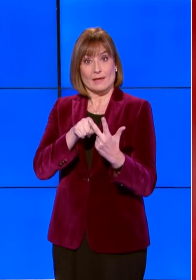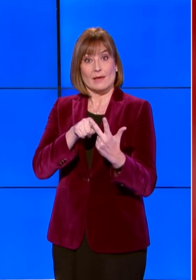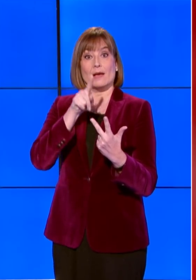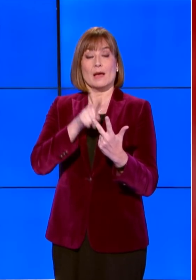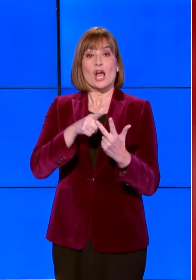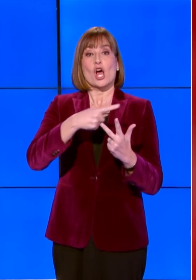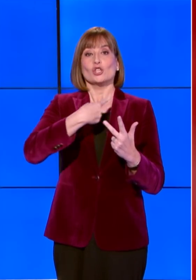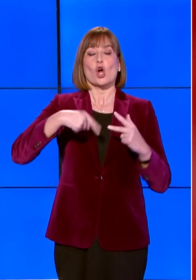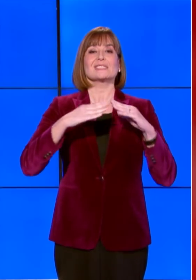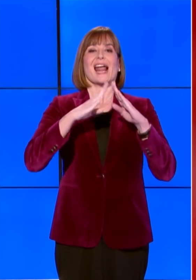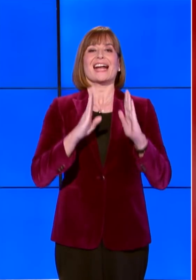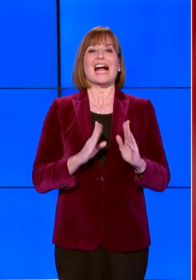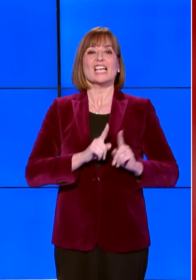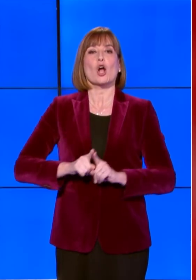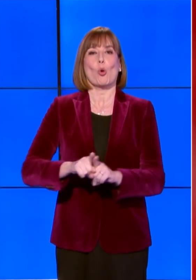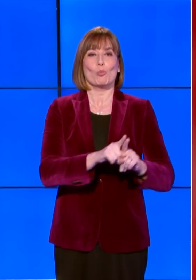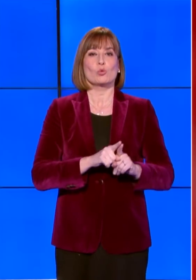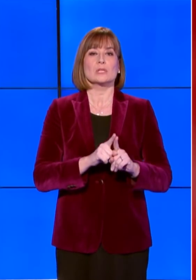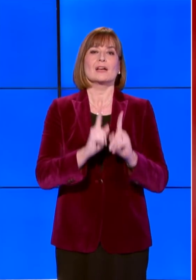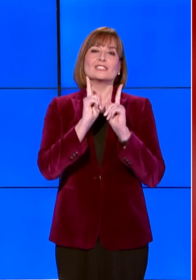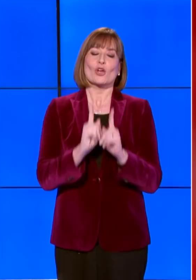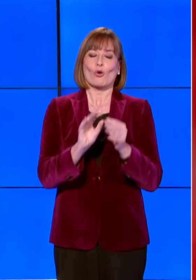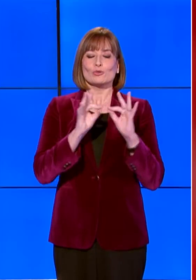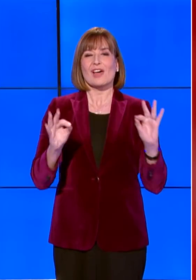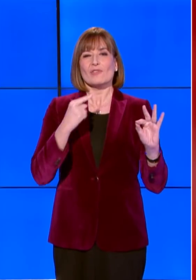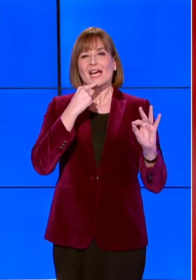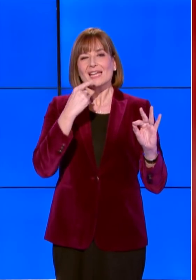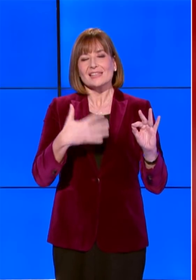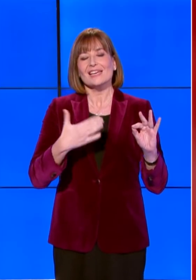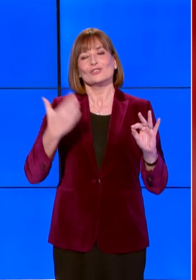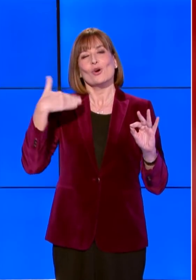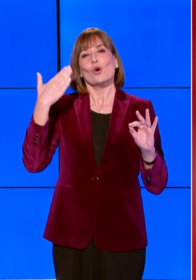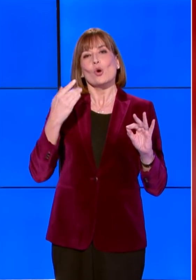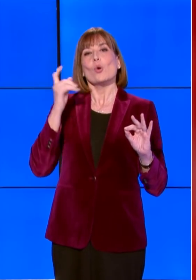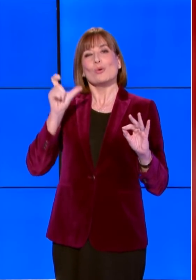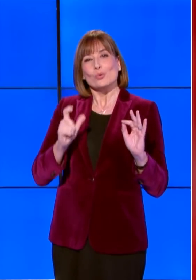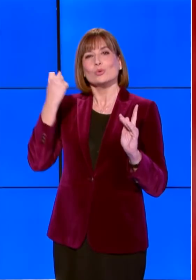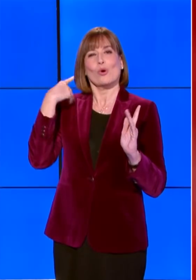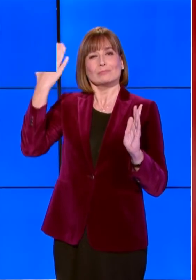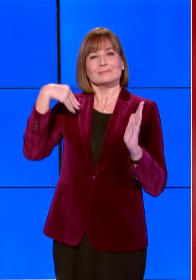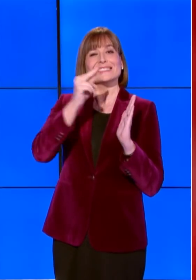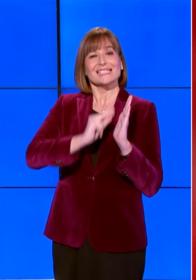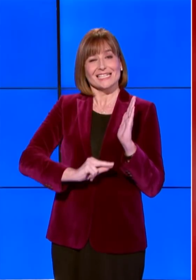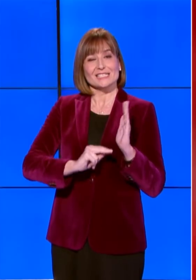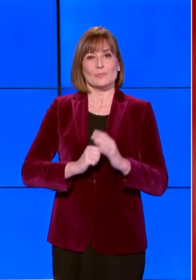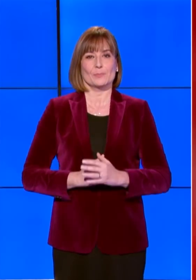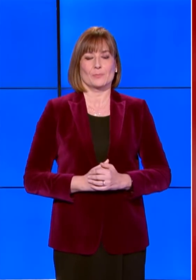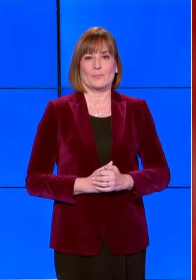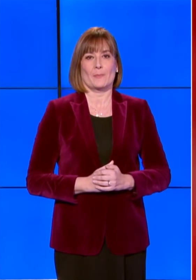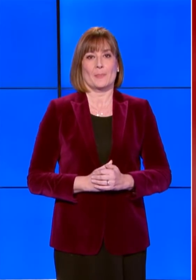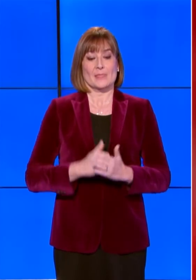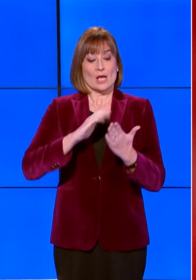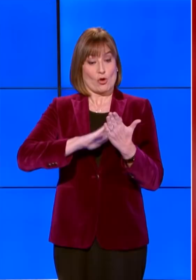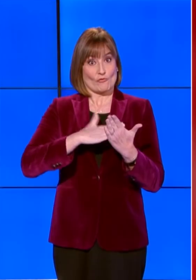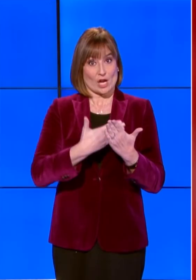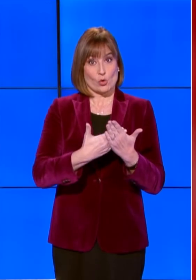la nostra casa comune, secondo la definizione di uno dei padri costituenti. Su questi valori,